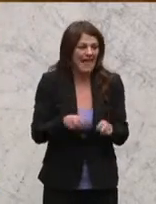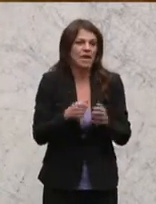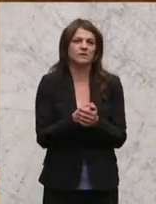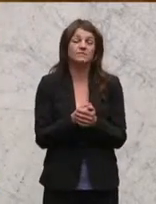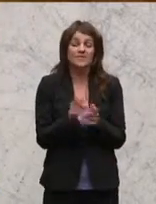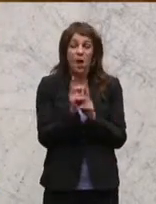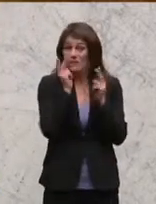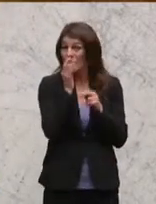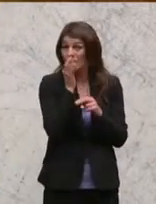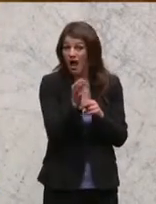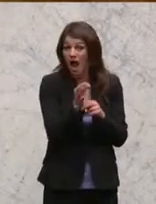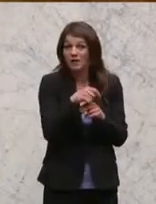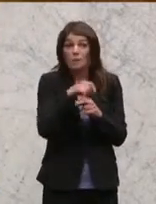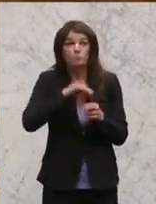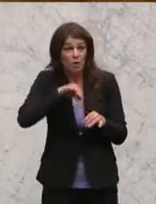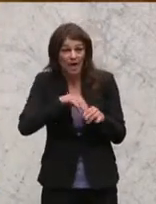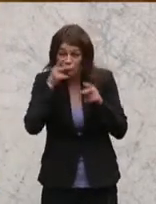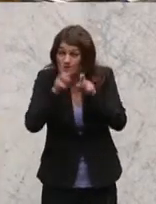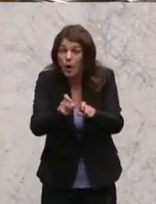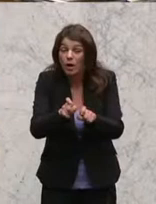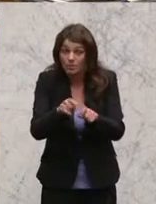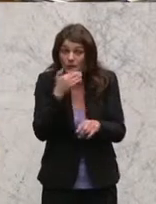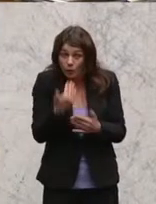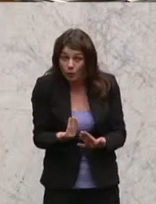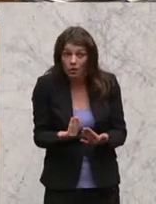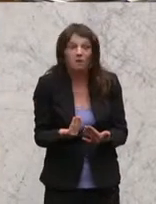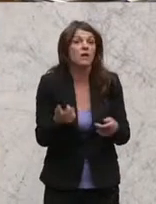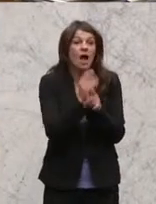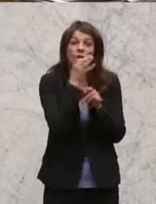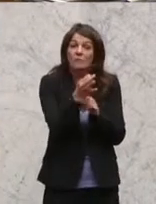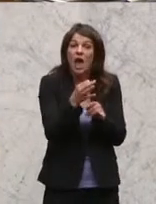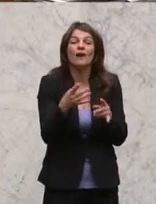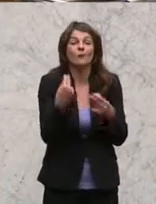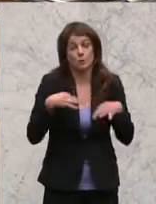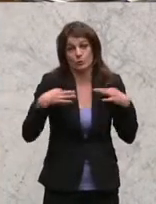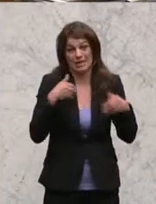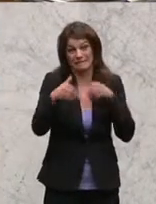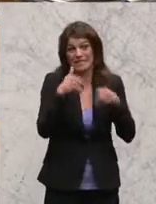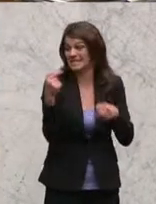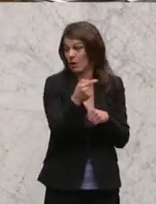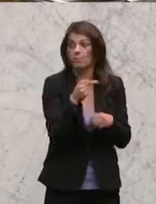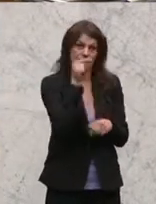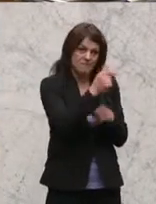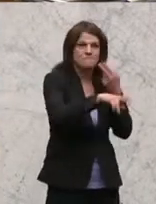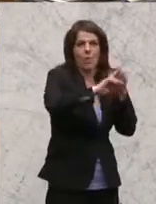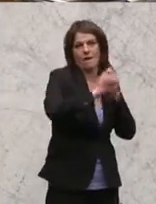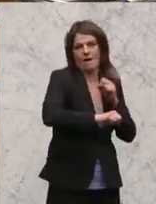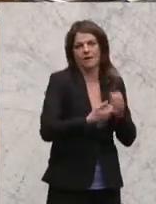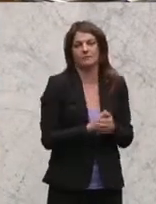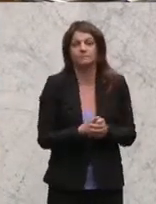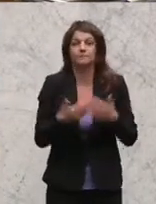auch eine Frage der psychiatrischen Versorgung. Und das ist natürlich auch eine Frage, die im Gesundheitsministerium zu beantworten ist.